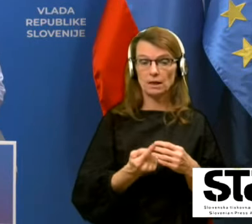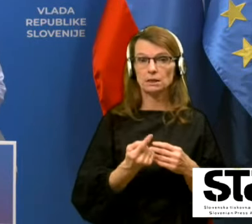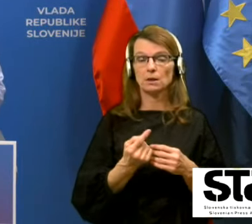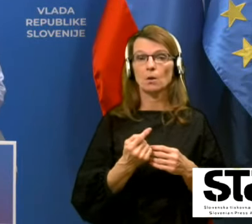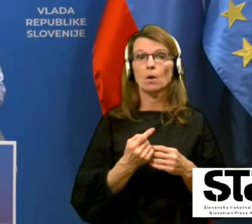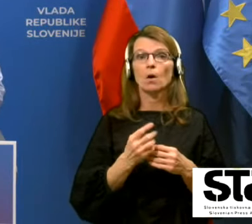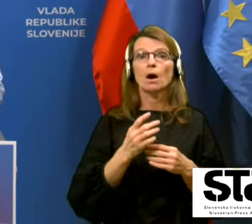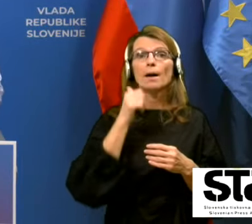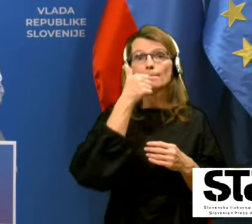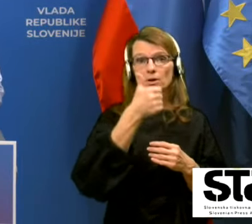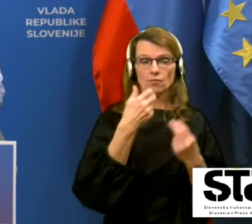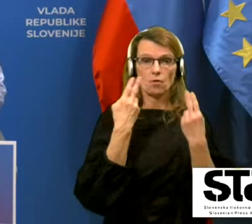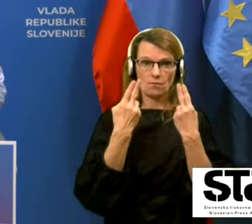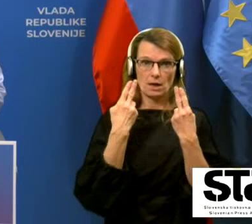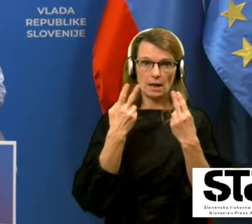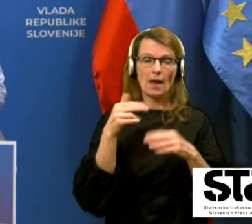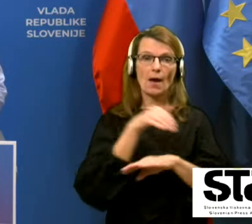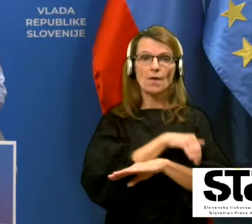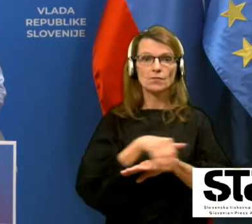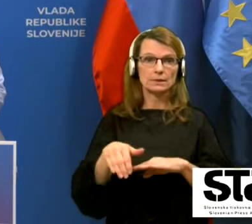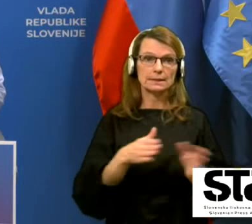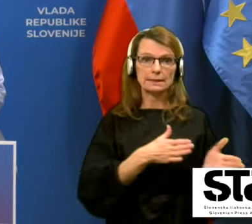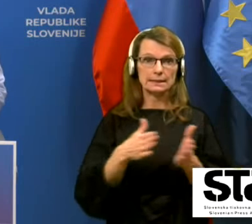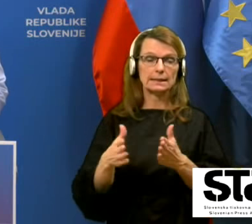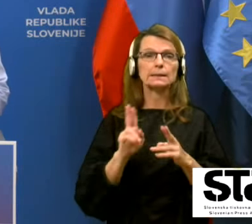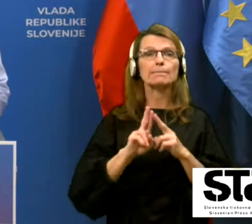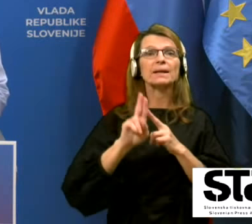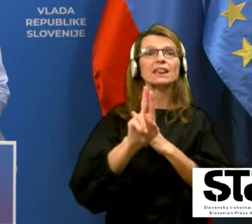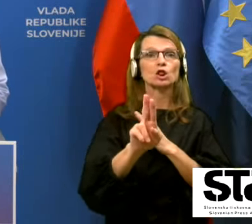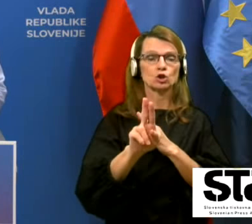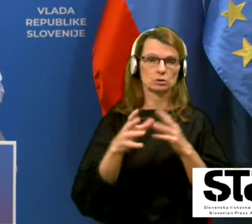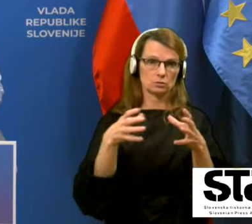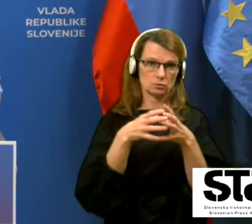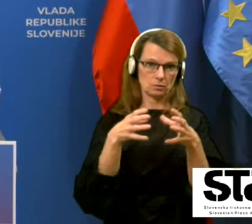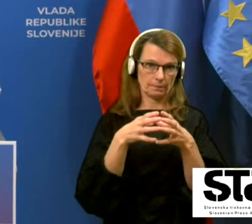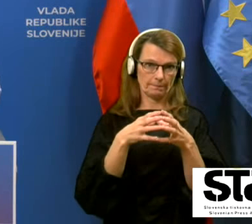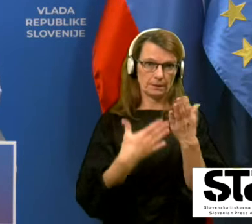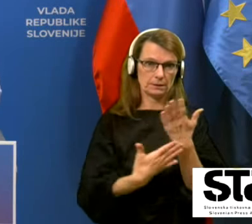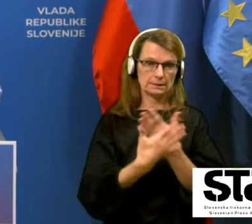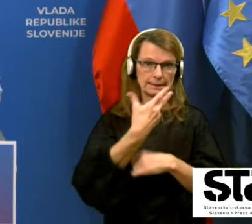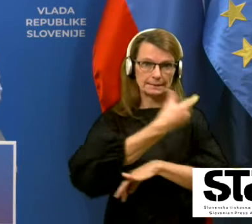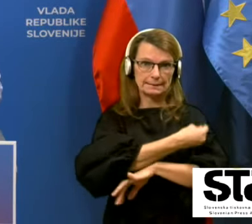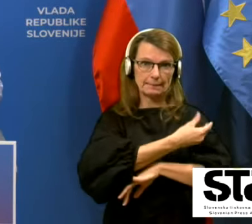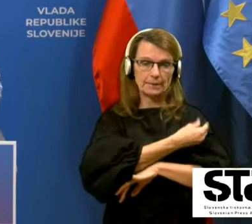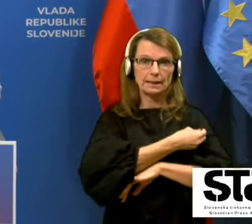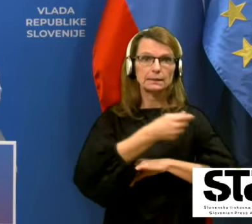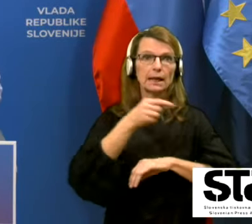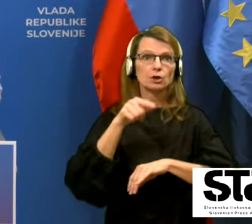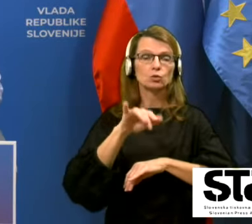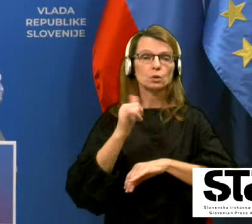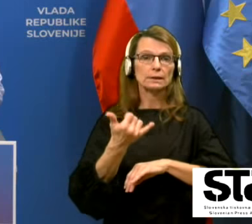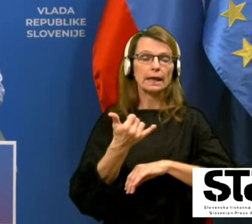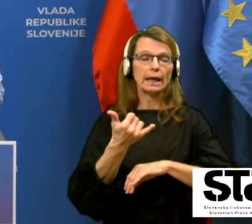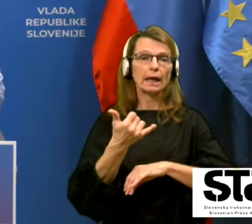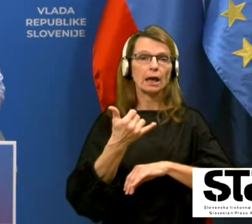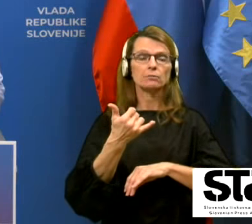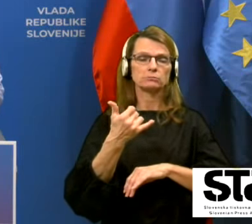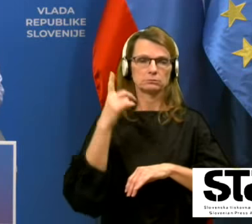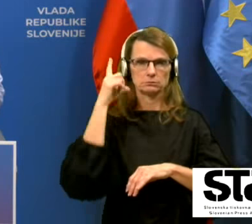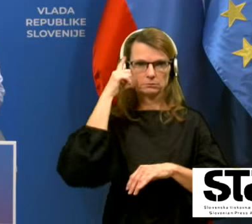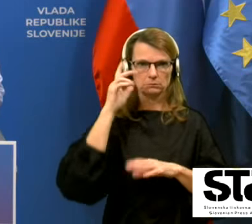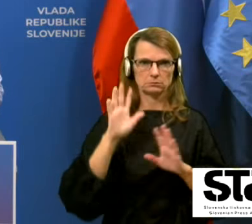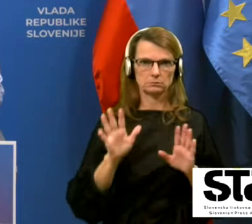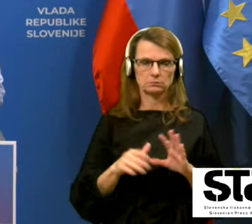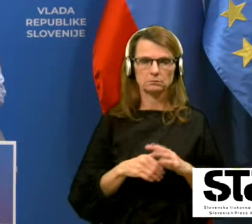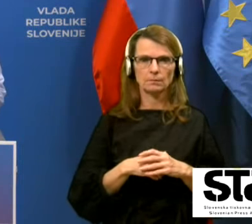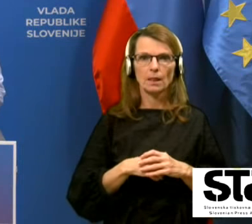najprej velja vrstni red prednostnih skupin za cepljenje in to je poglavitno. se